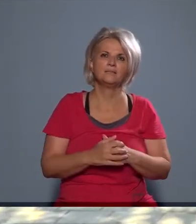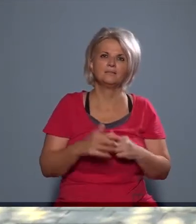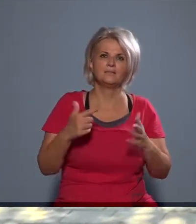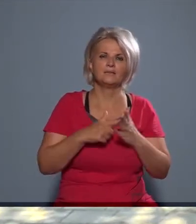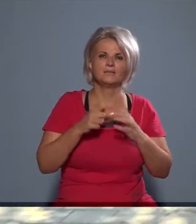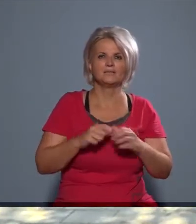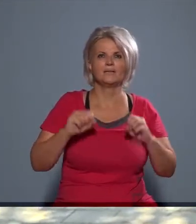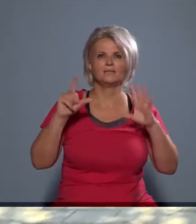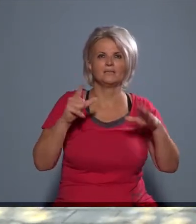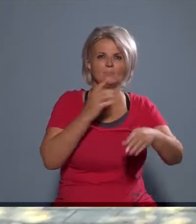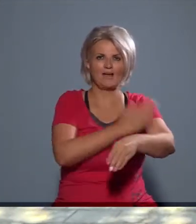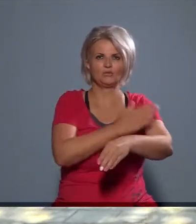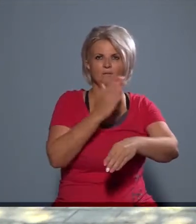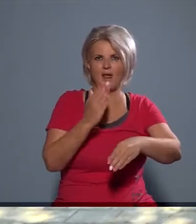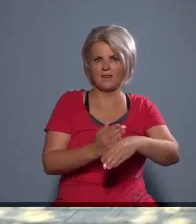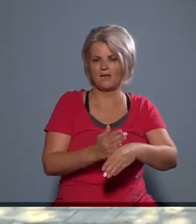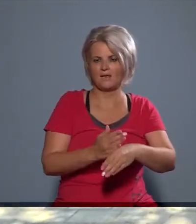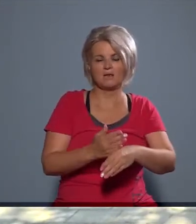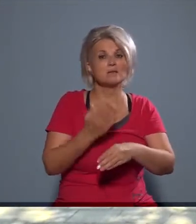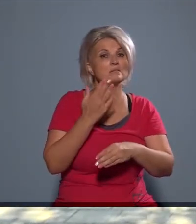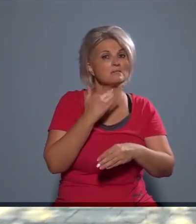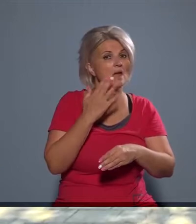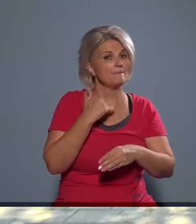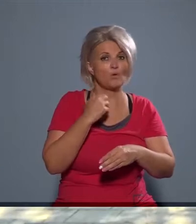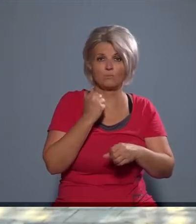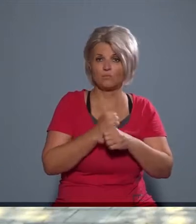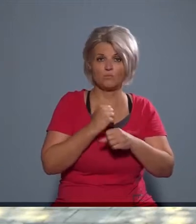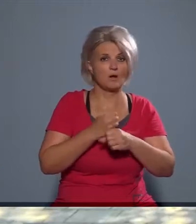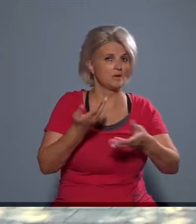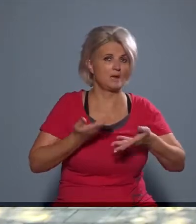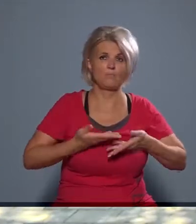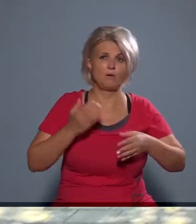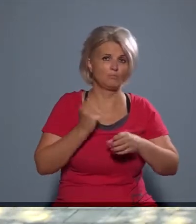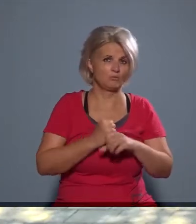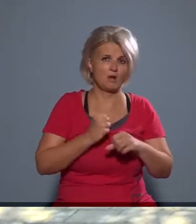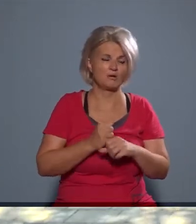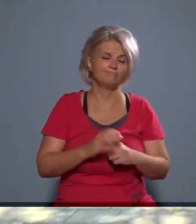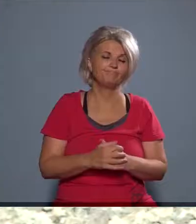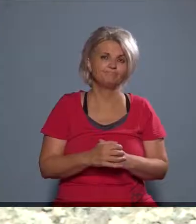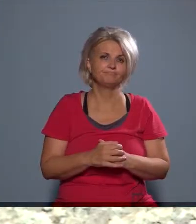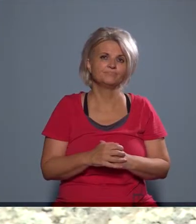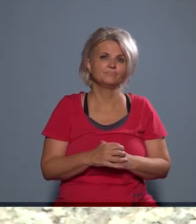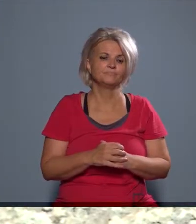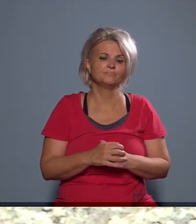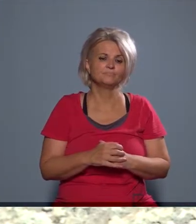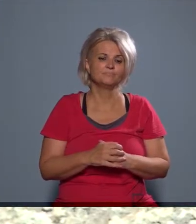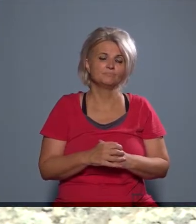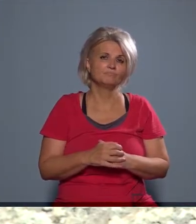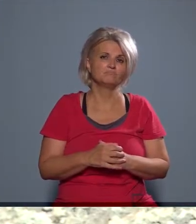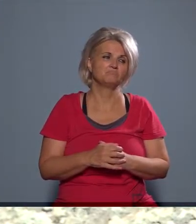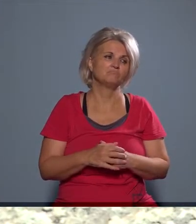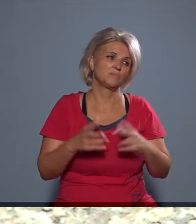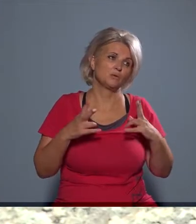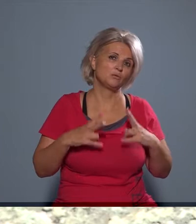17 második feléig semmilyen munka nem talált meg, tehát gyakorlatilag akkor így